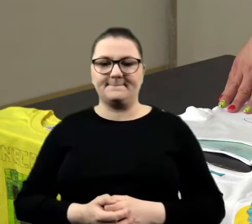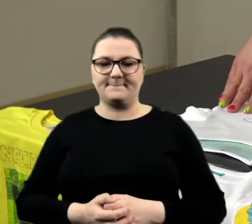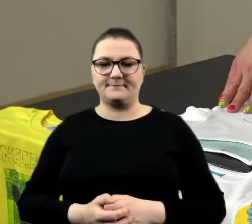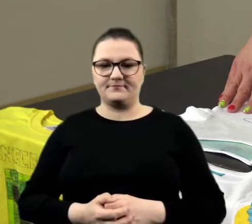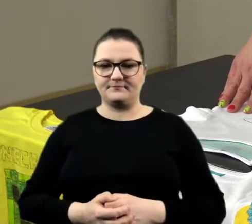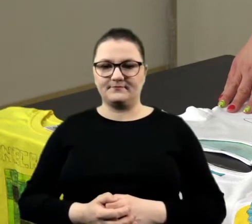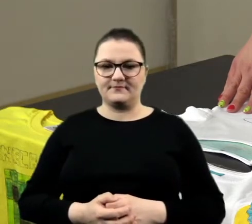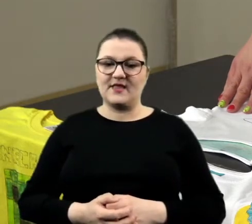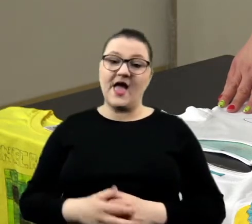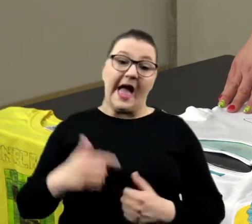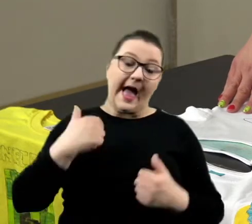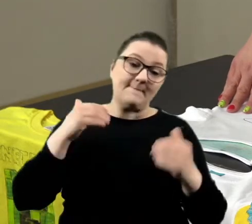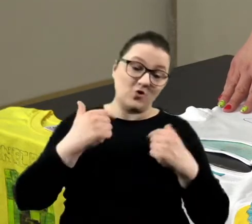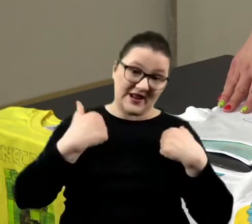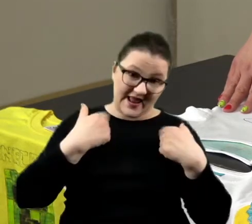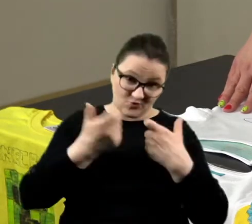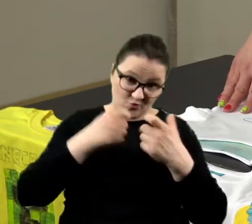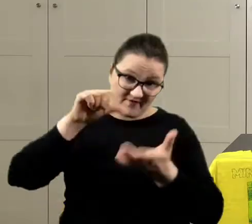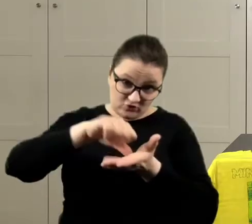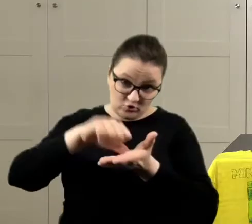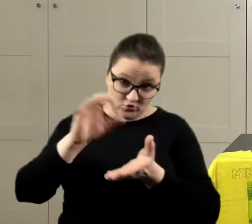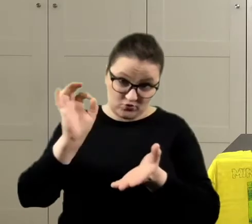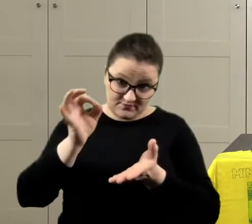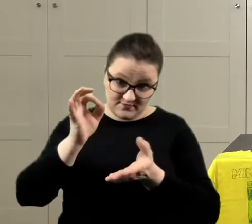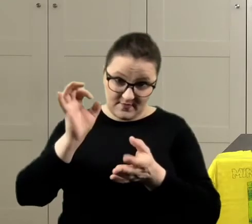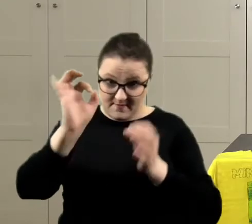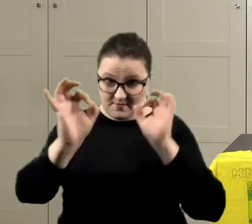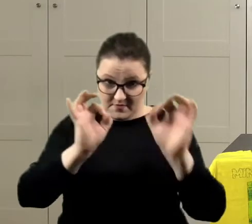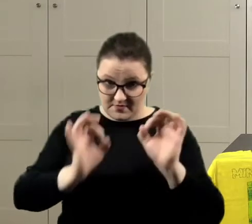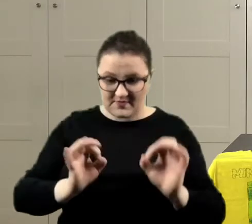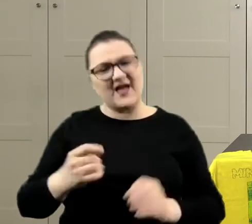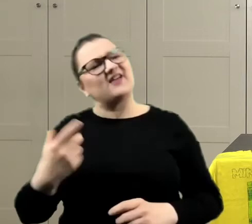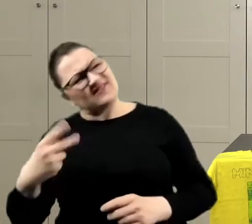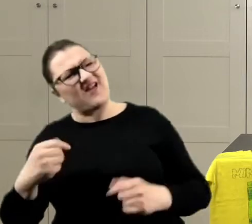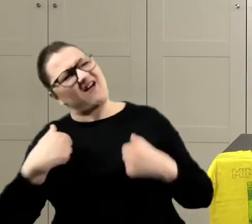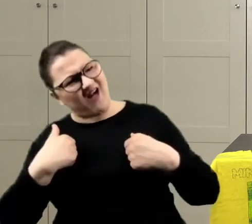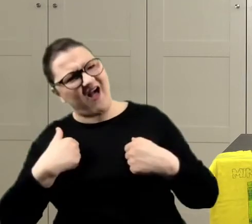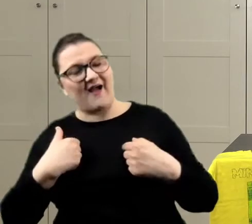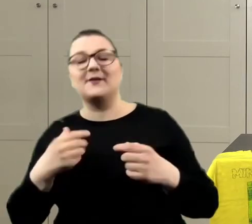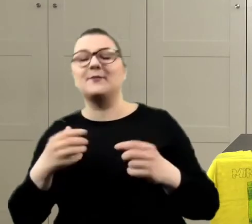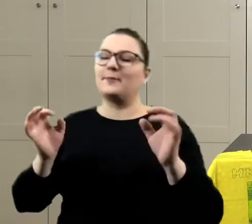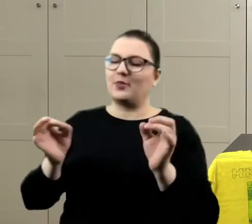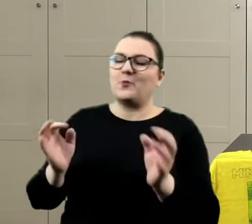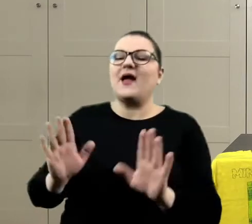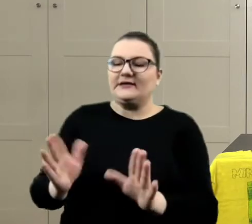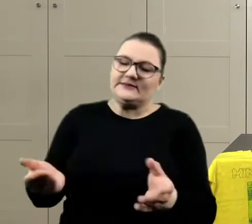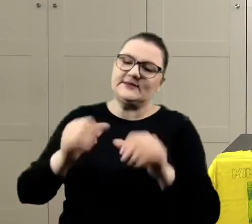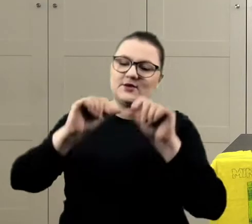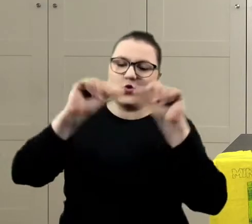A ja może zrobię te środki. Te plamki. Nie, ja. Dobra. Na razie rób kontur.